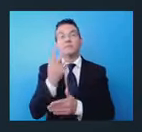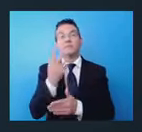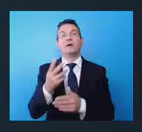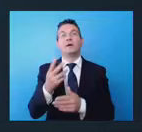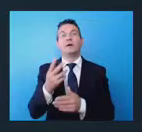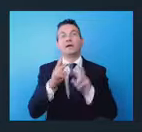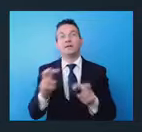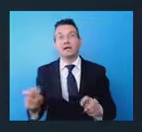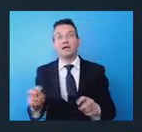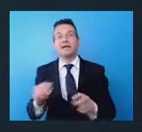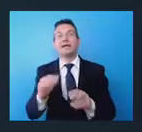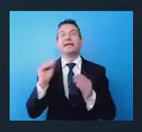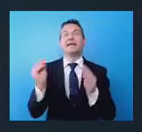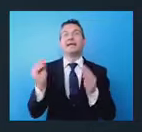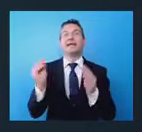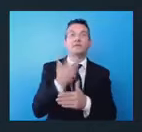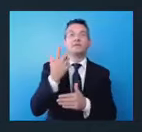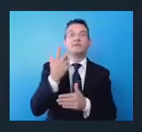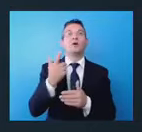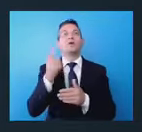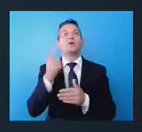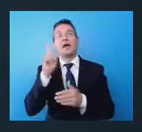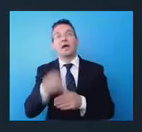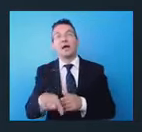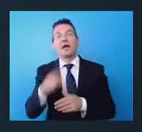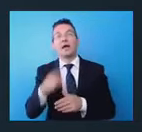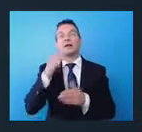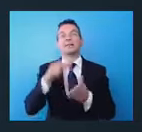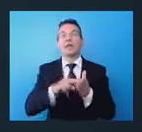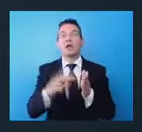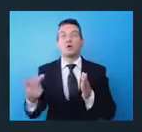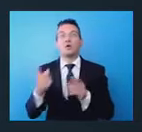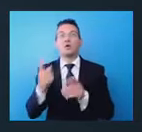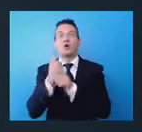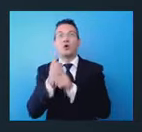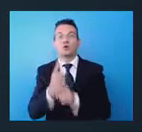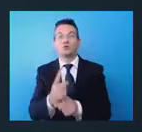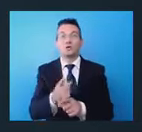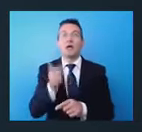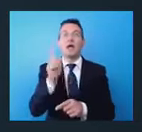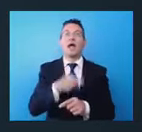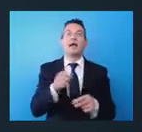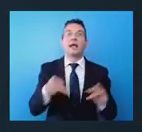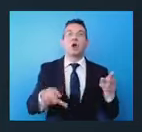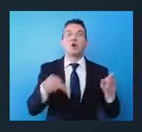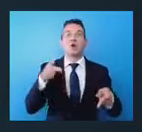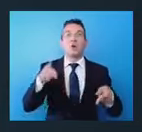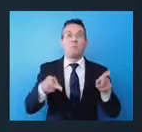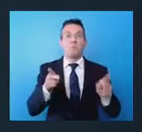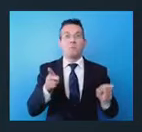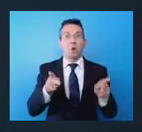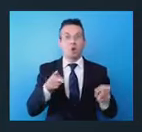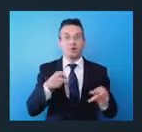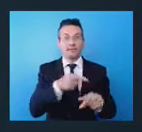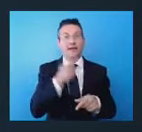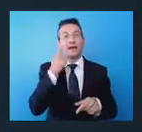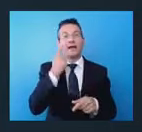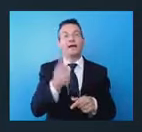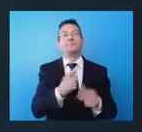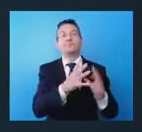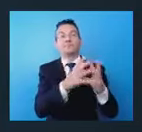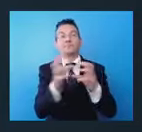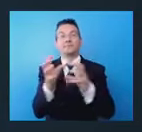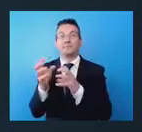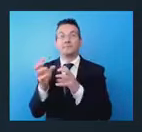tecnologica, anche con l'ausilio della robotica per consentire alle aziende e alle imprese del settore e della